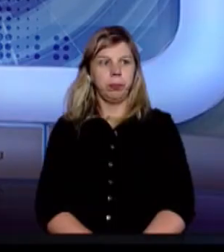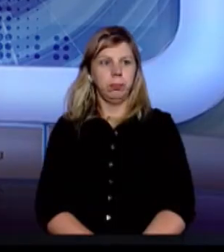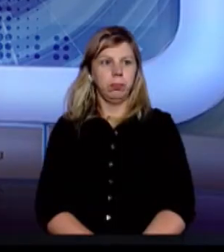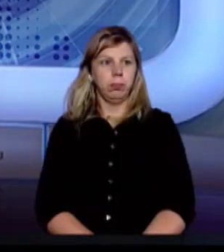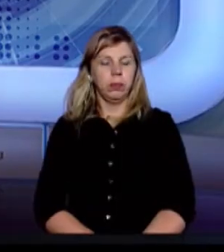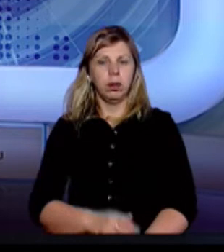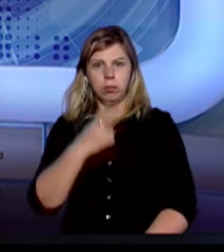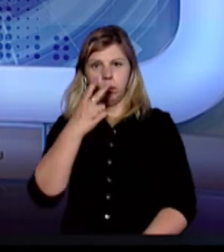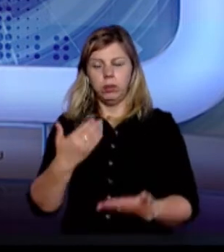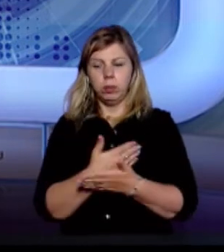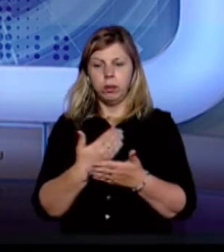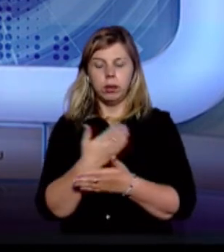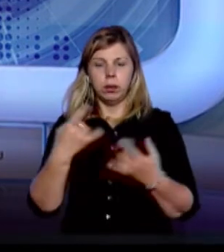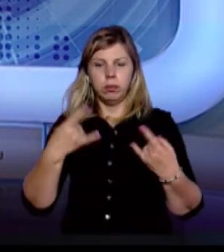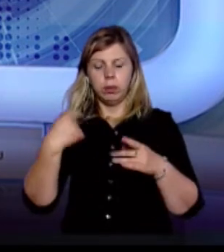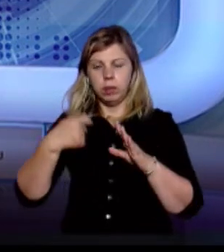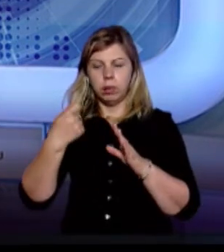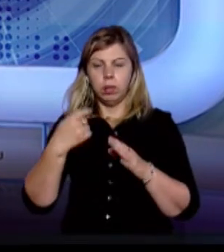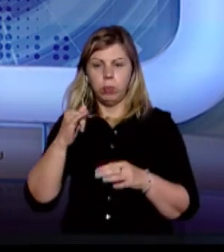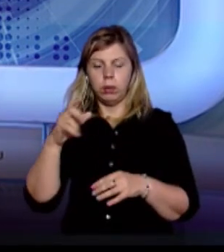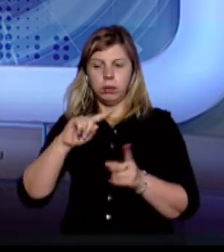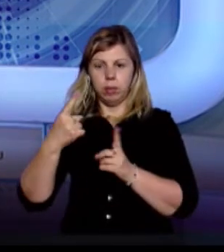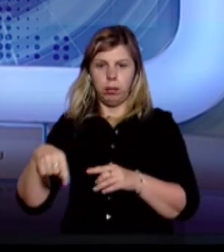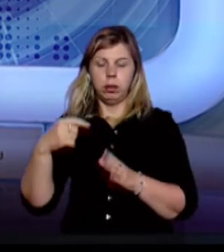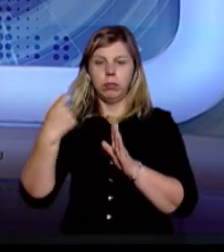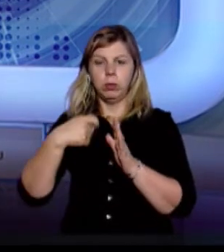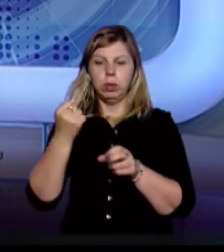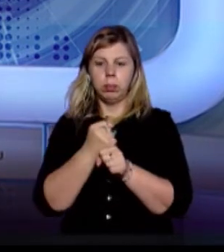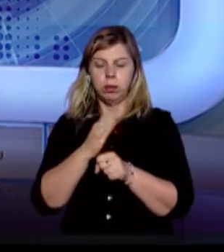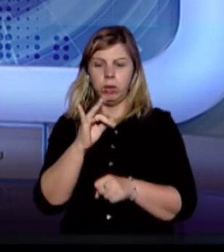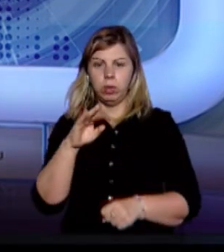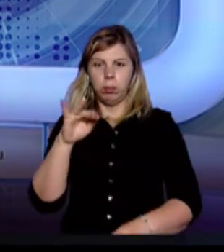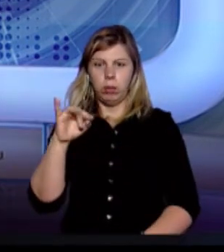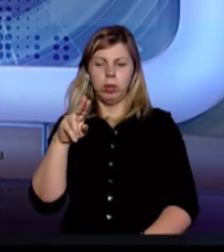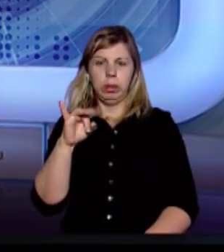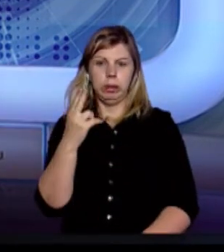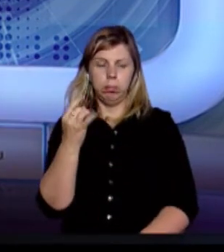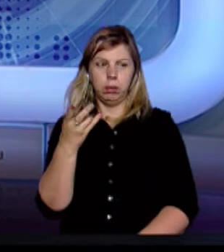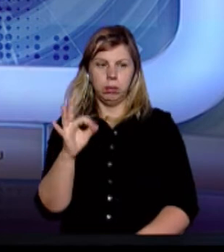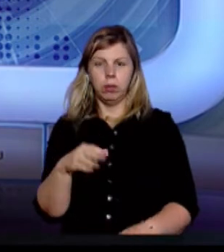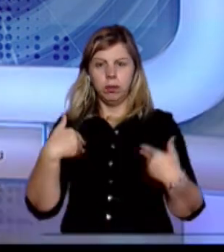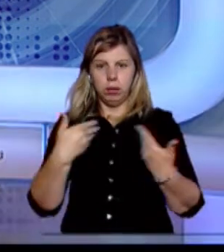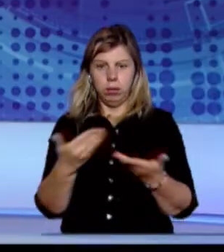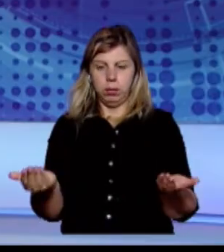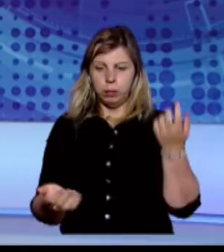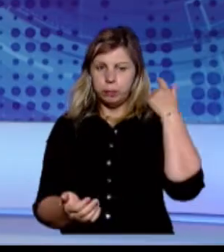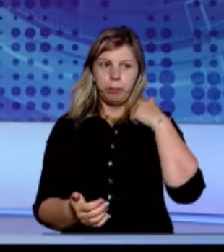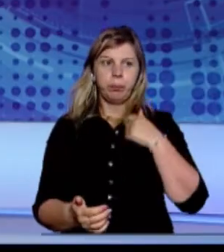Ви дивитесь новини в ефірі телеканалу ЮАЗ «Закарпаття». У студії працюють Вероніка Мороз та Лариса Цабеленко. Вітаємо.